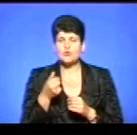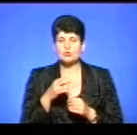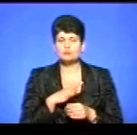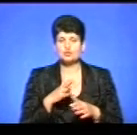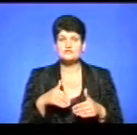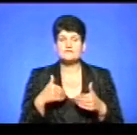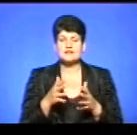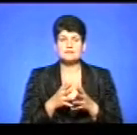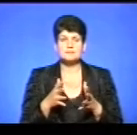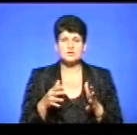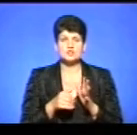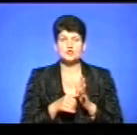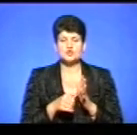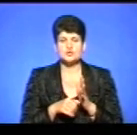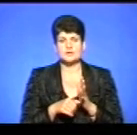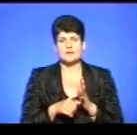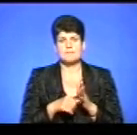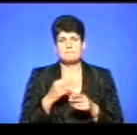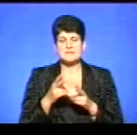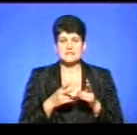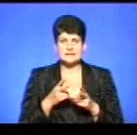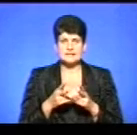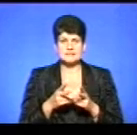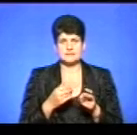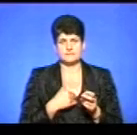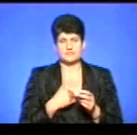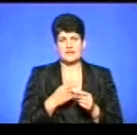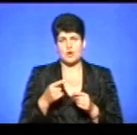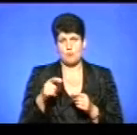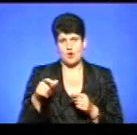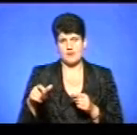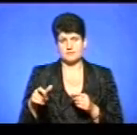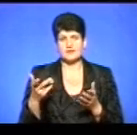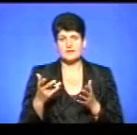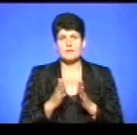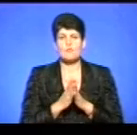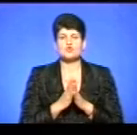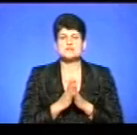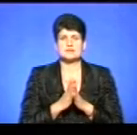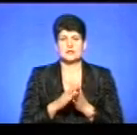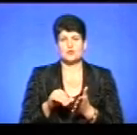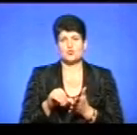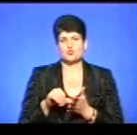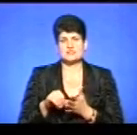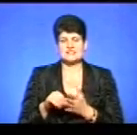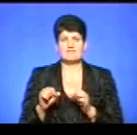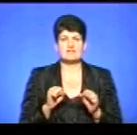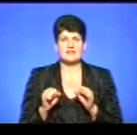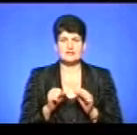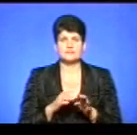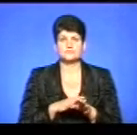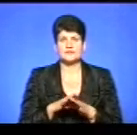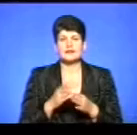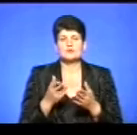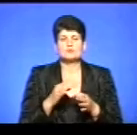звернень більше 660 петицій, ініційовані самими тернополянами, які просили в участі влади і реалізації